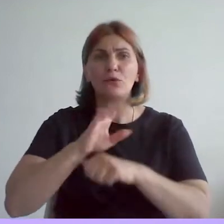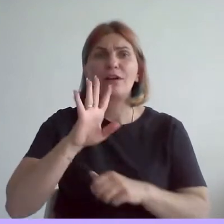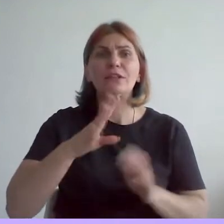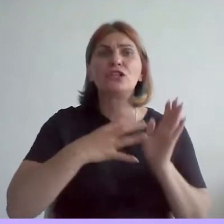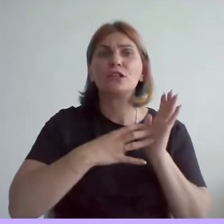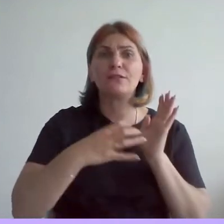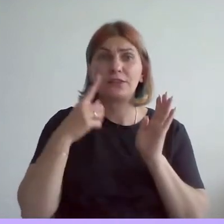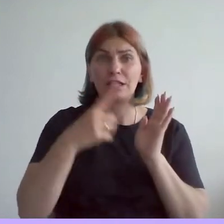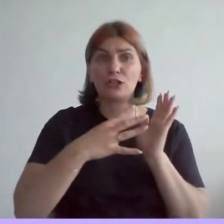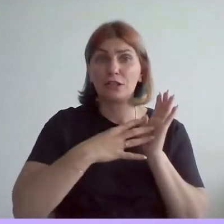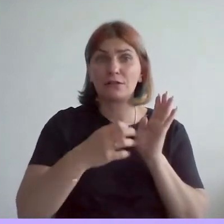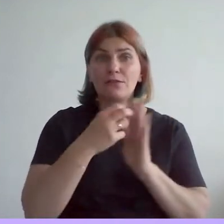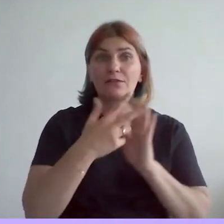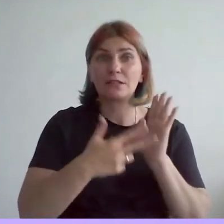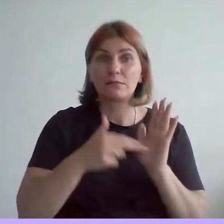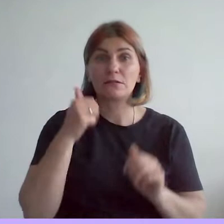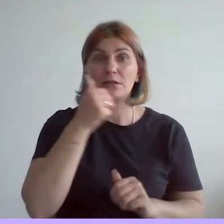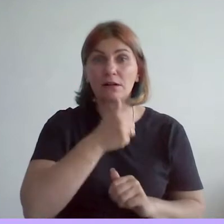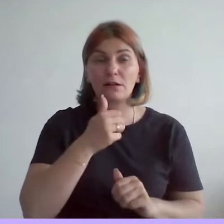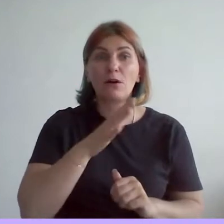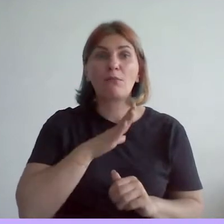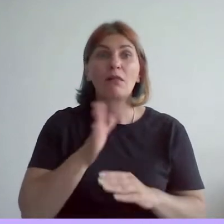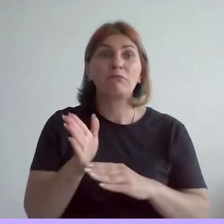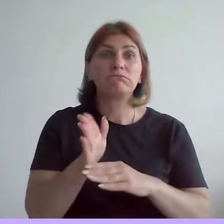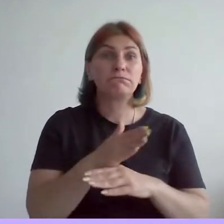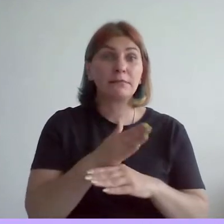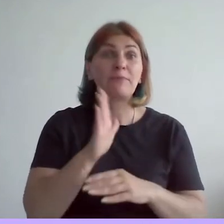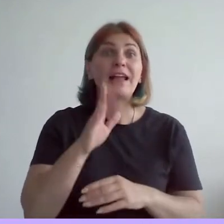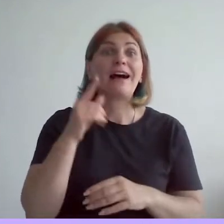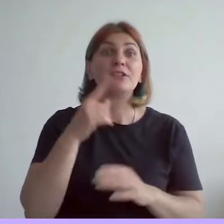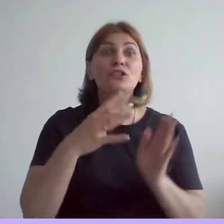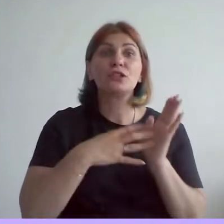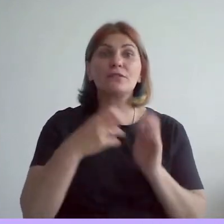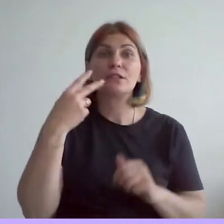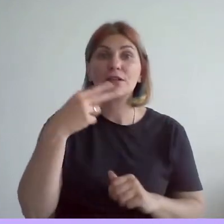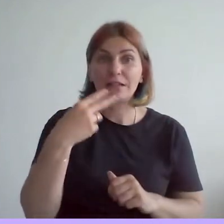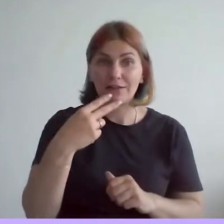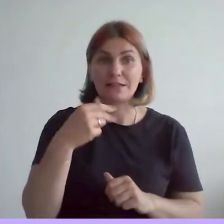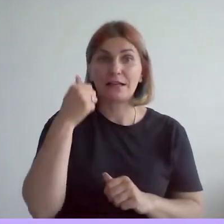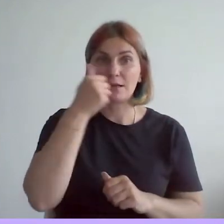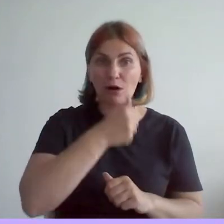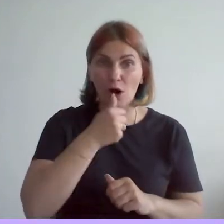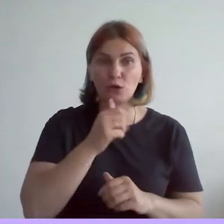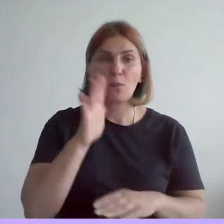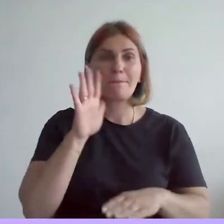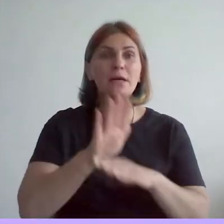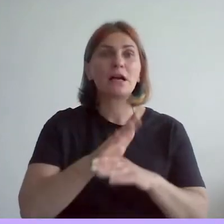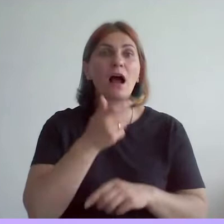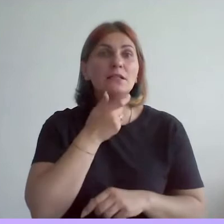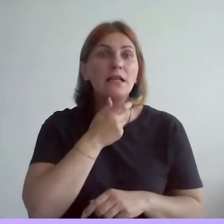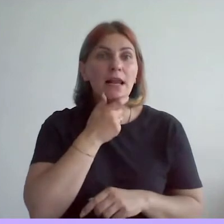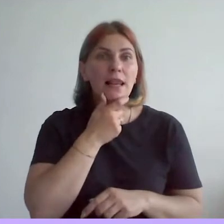фабрика была национализирована. А в 1920 указом Ленина ей было